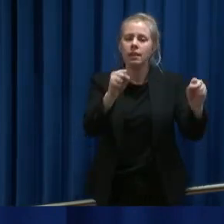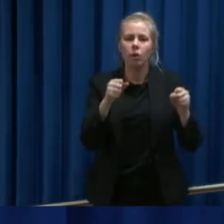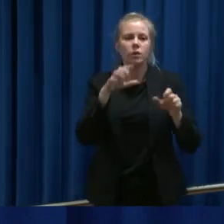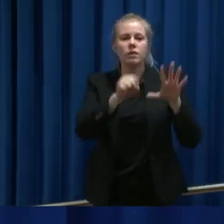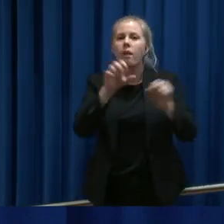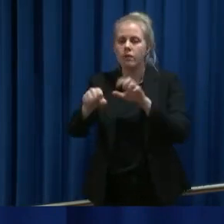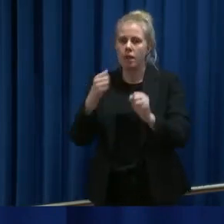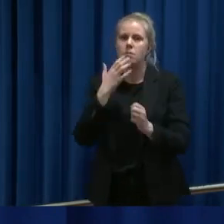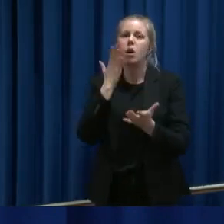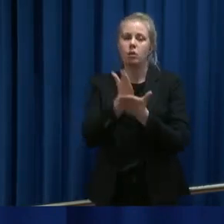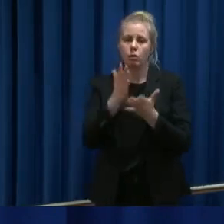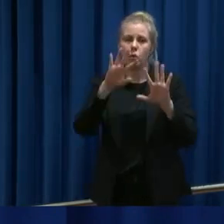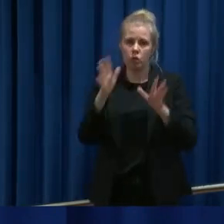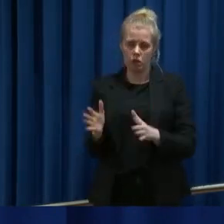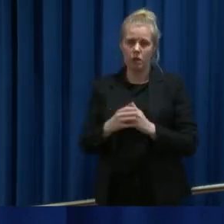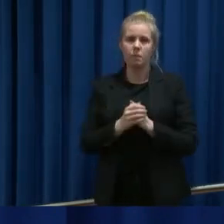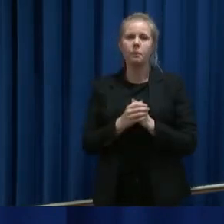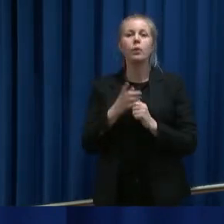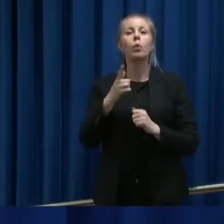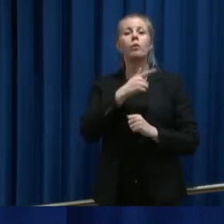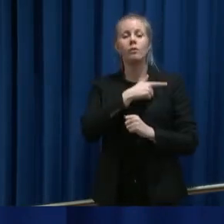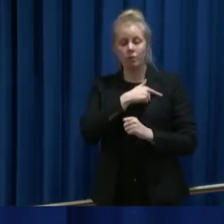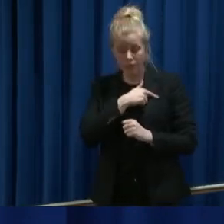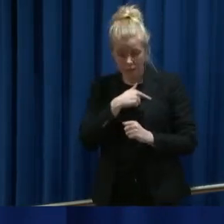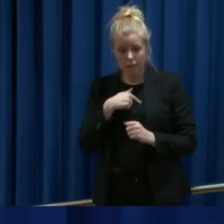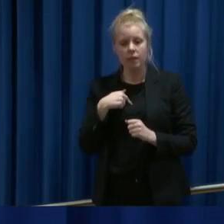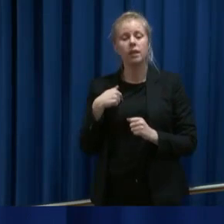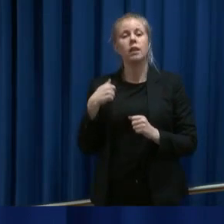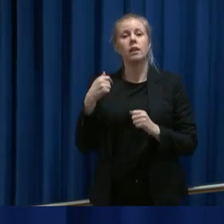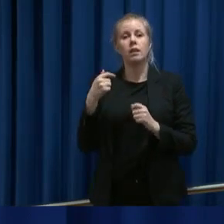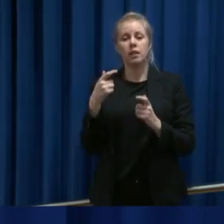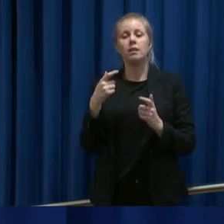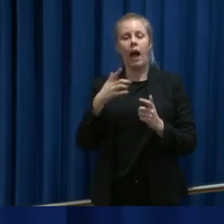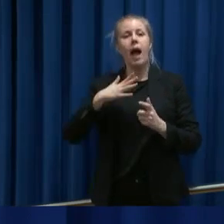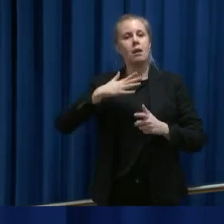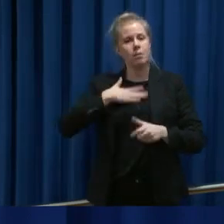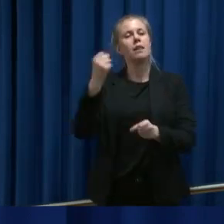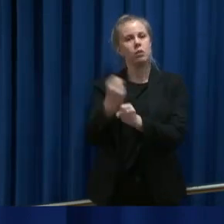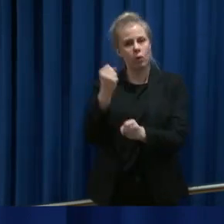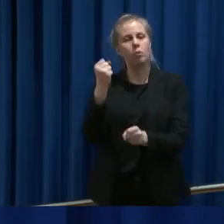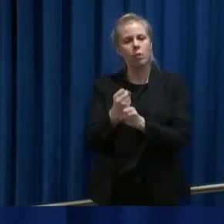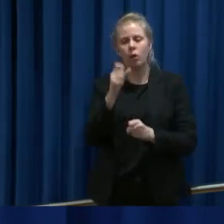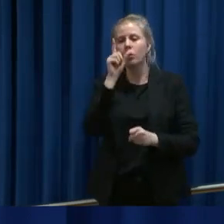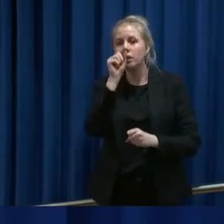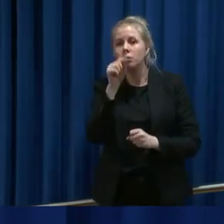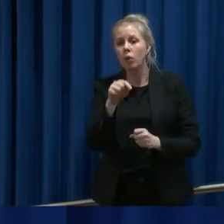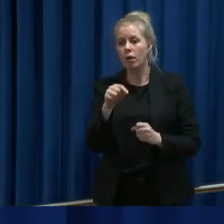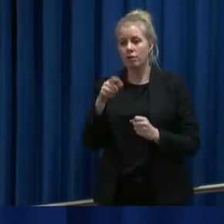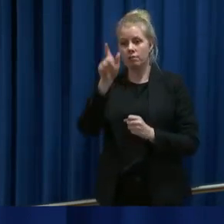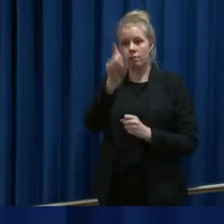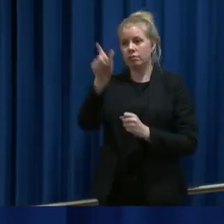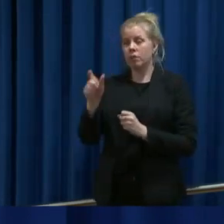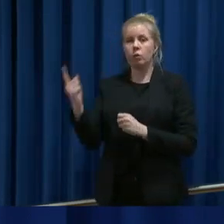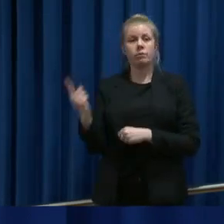det. Og det er sånn at det er til slutt min jobb å sørge for at de som går på jobb i